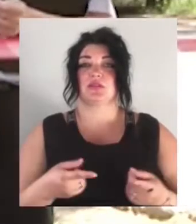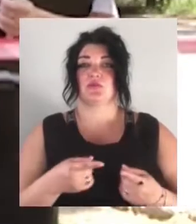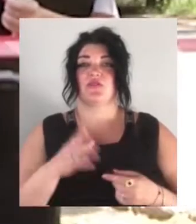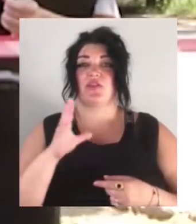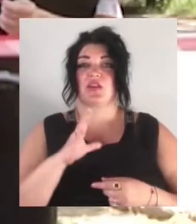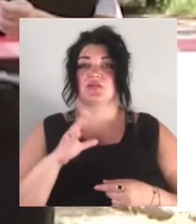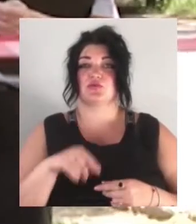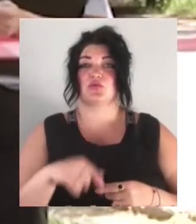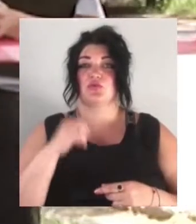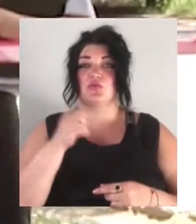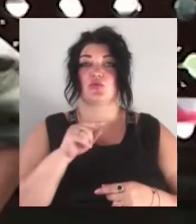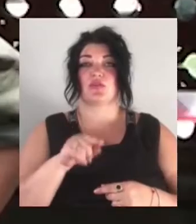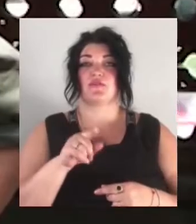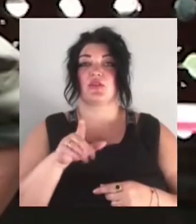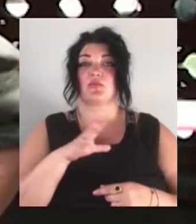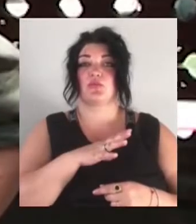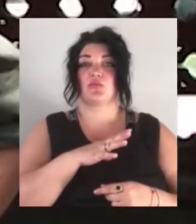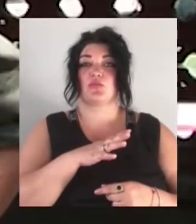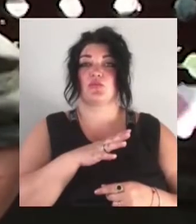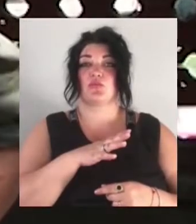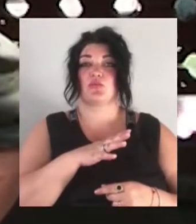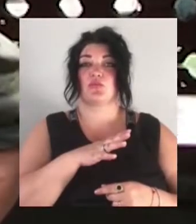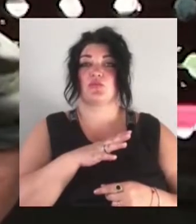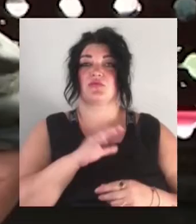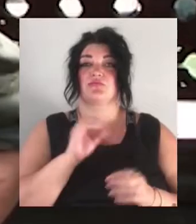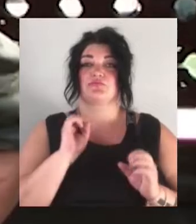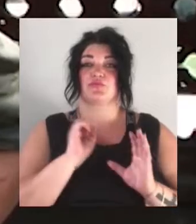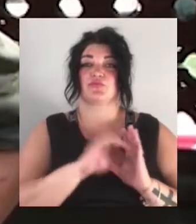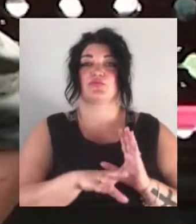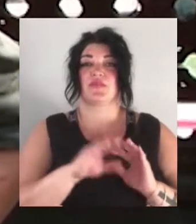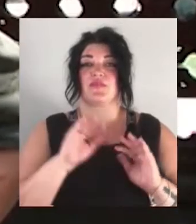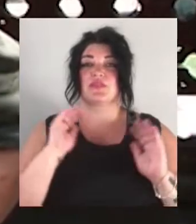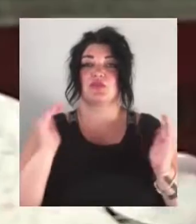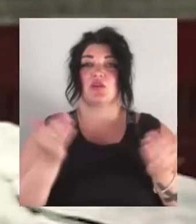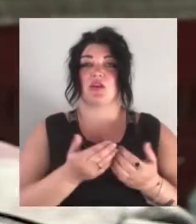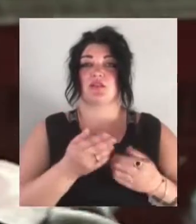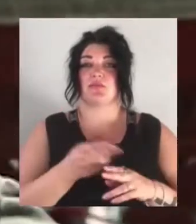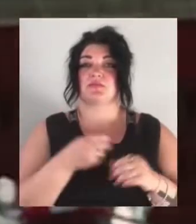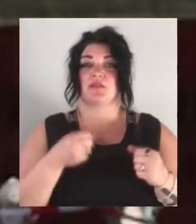того ж року. Тоді вони були поміщені до слідчого ізолятора без права внесення застави.